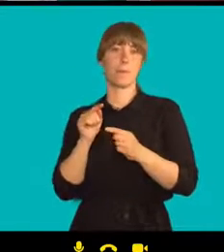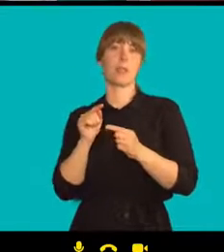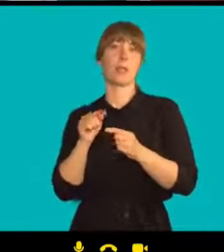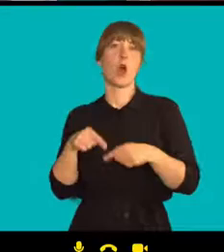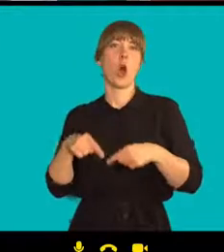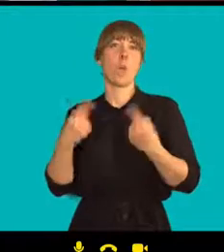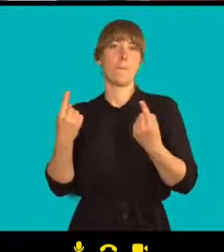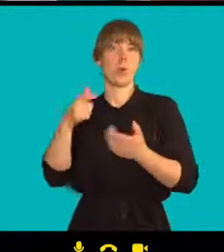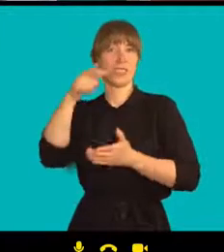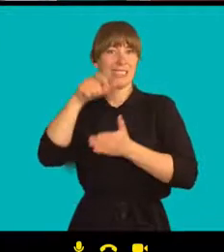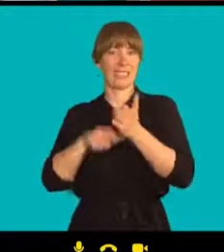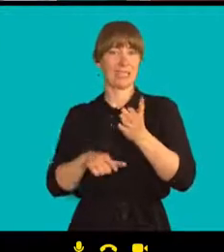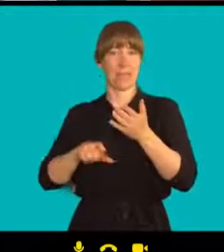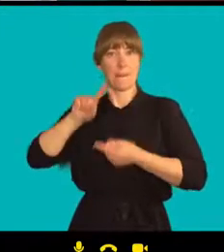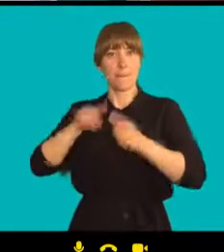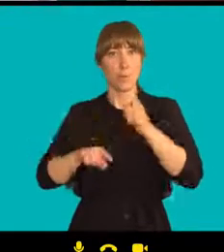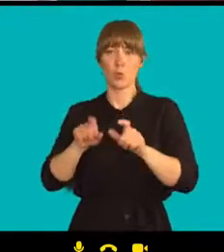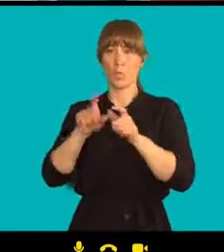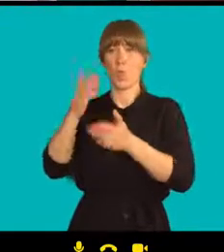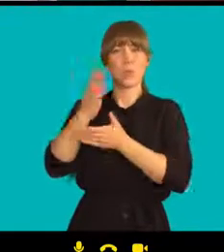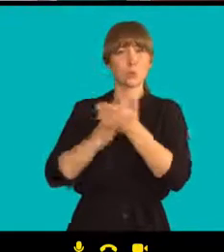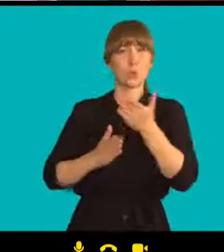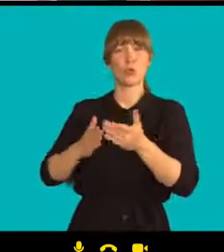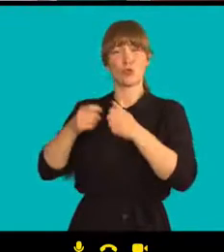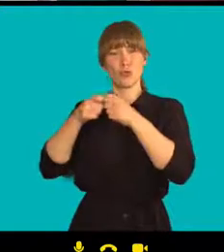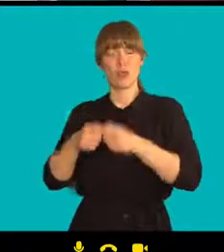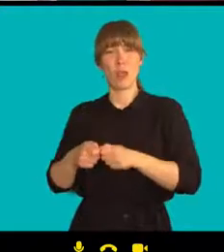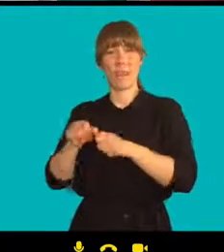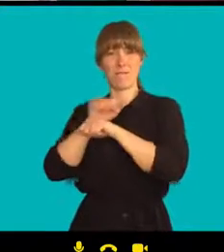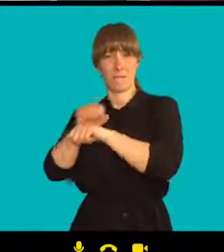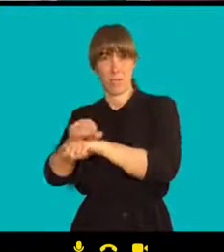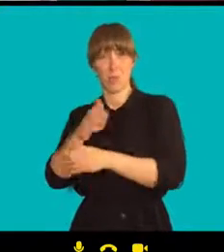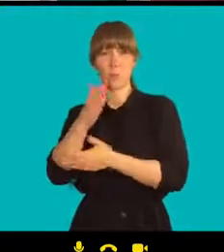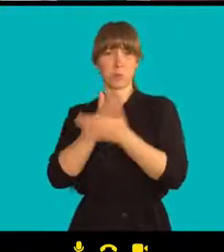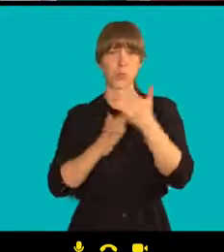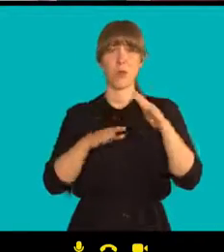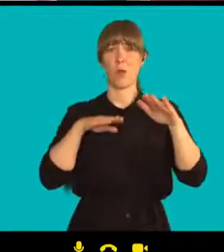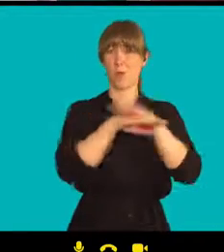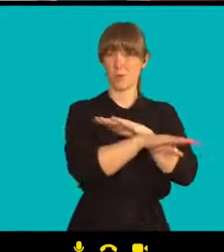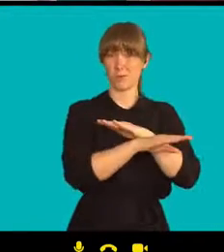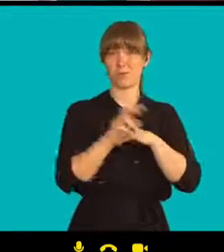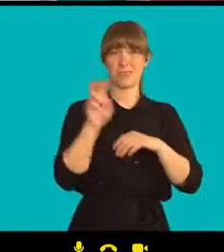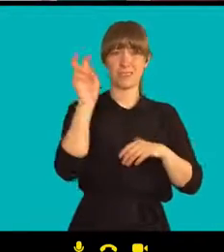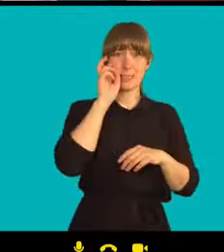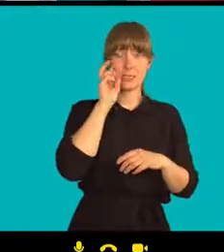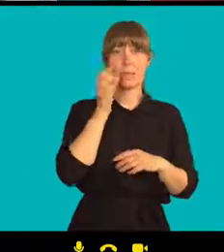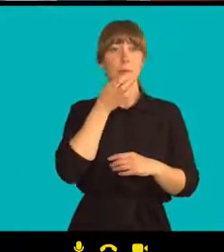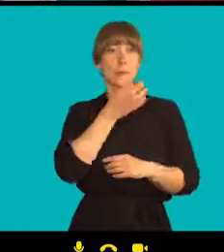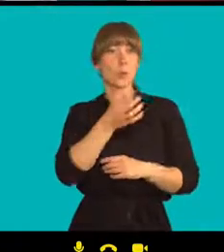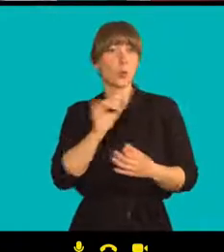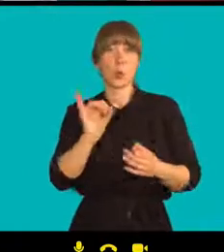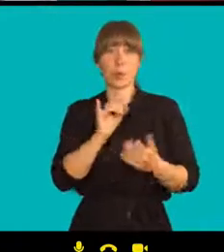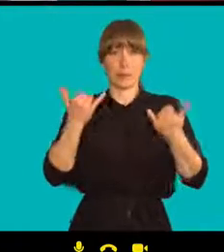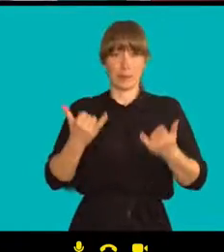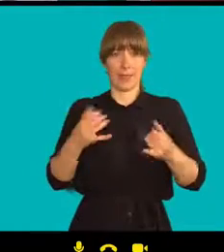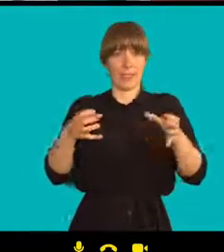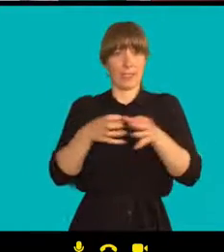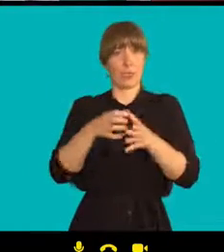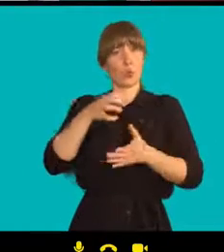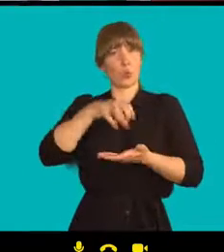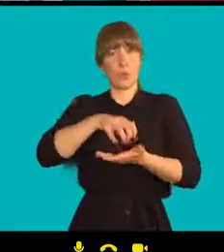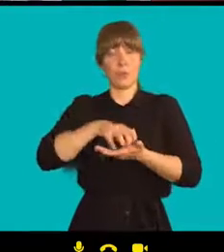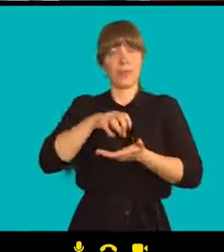položený dotaz od diváků. Myslím, že to asi myslí tak, kdo vás třeba organizuje nebo kdo stojí v čele těch